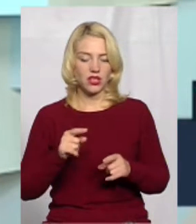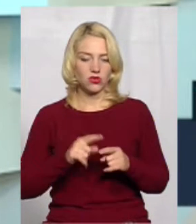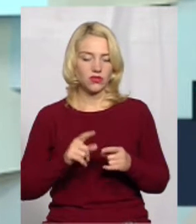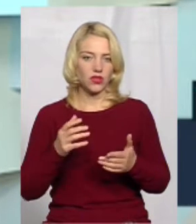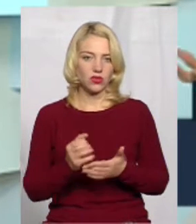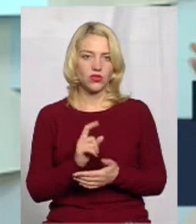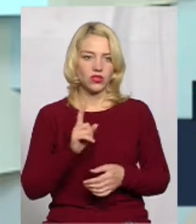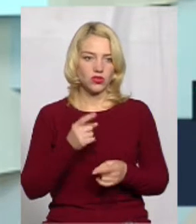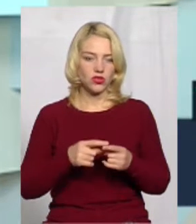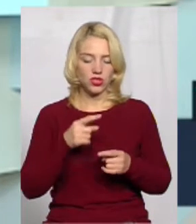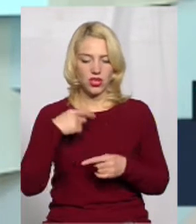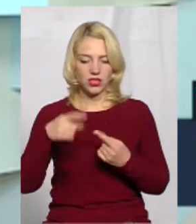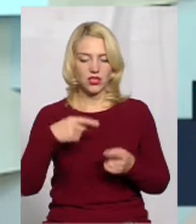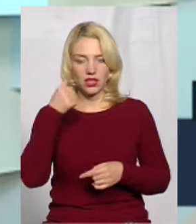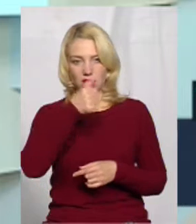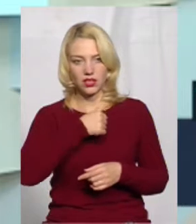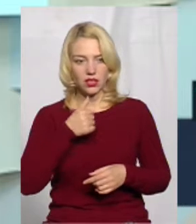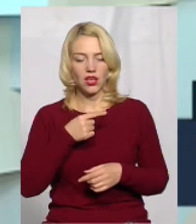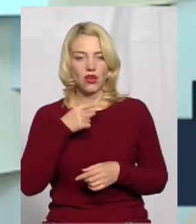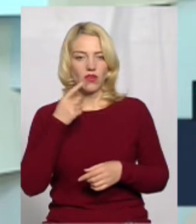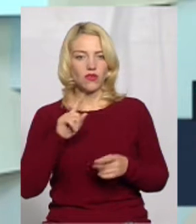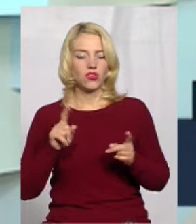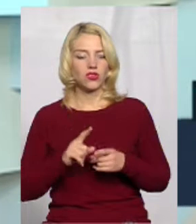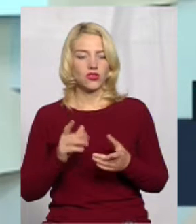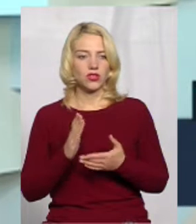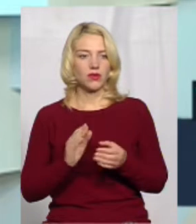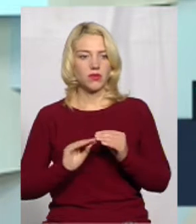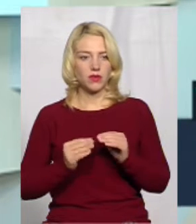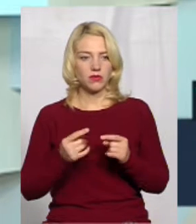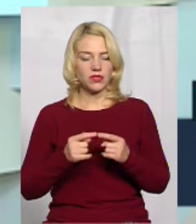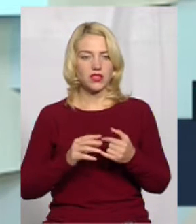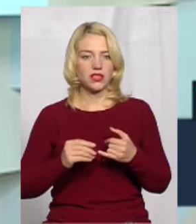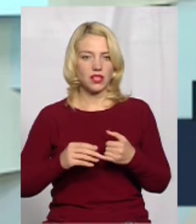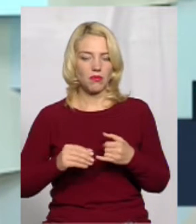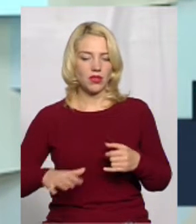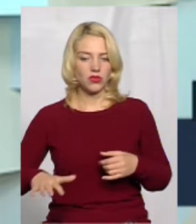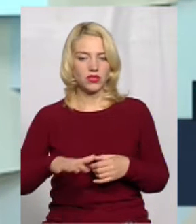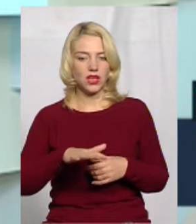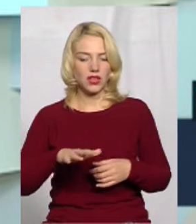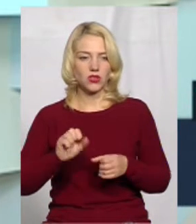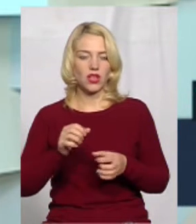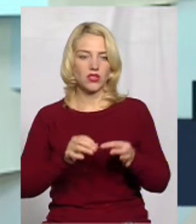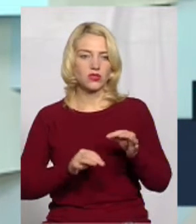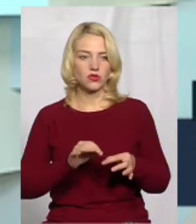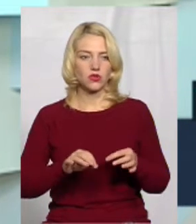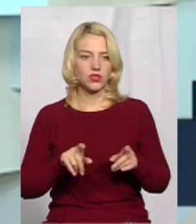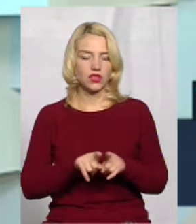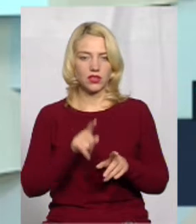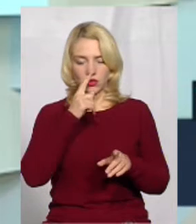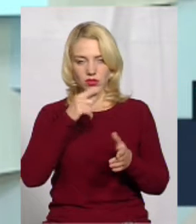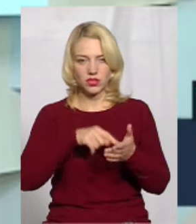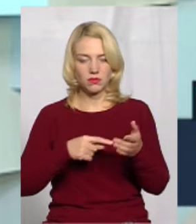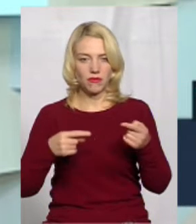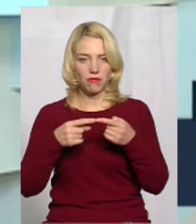там буквально рік, там трошки більше, вони говорять, що є проблема з цією земельною ділянкою, а судді, як так щось півпало,